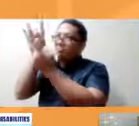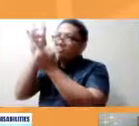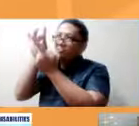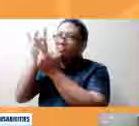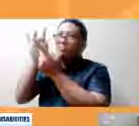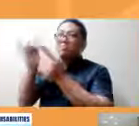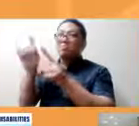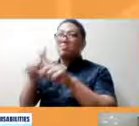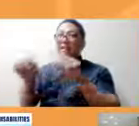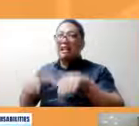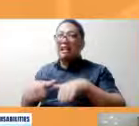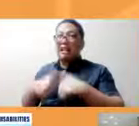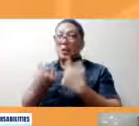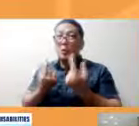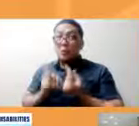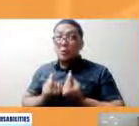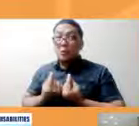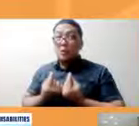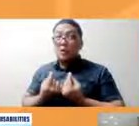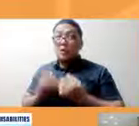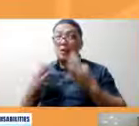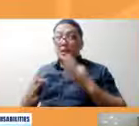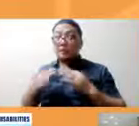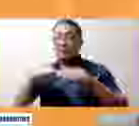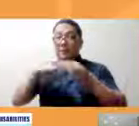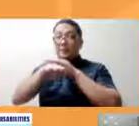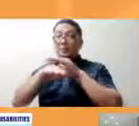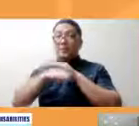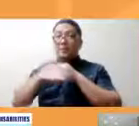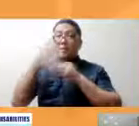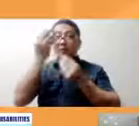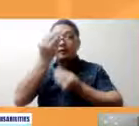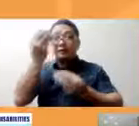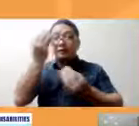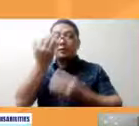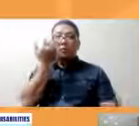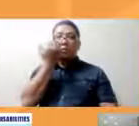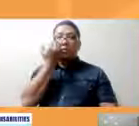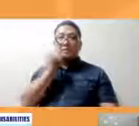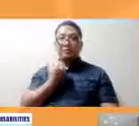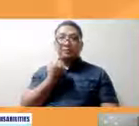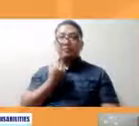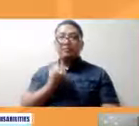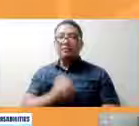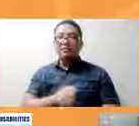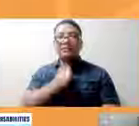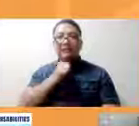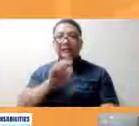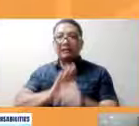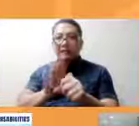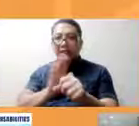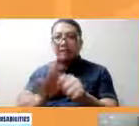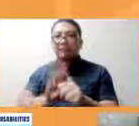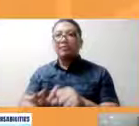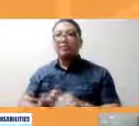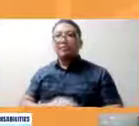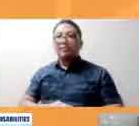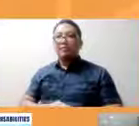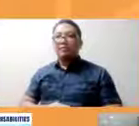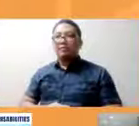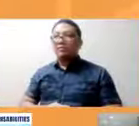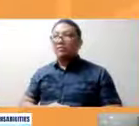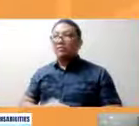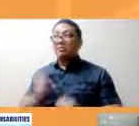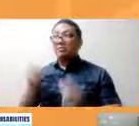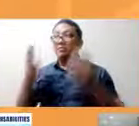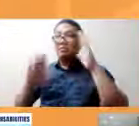paano namin magagawa yun kung ang access namin sa information kulang na kulang at maraming problema